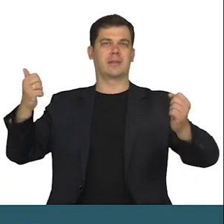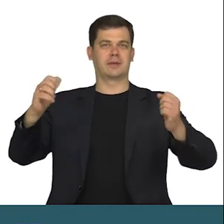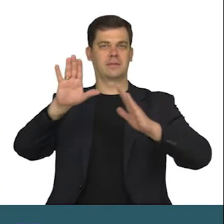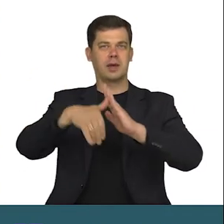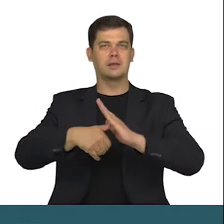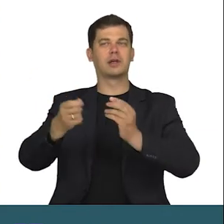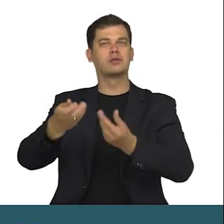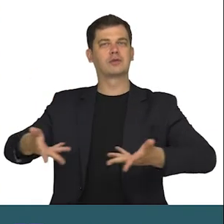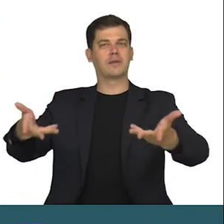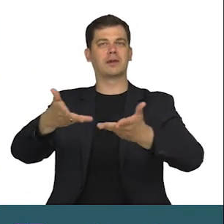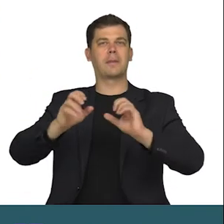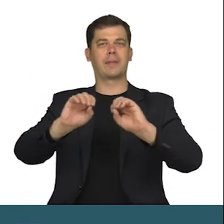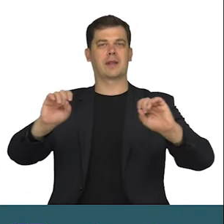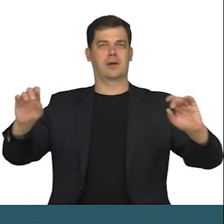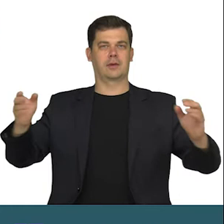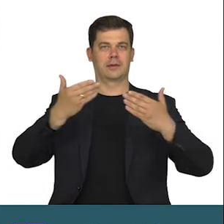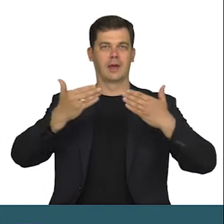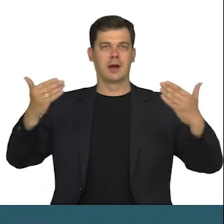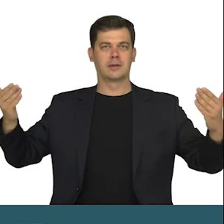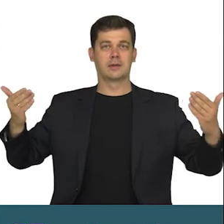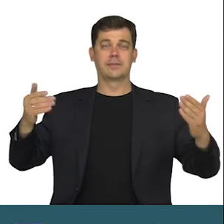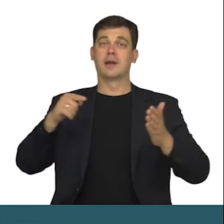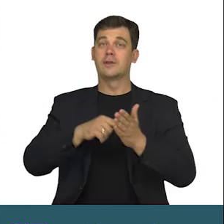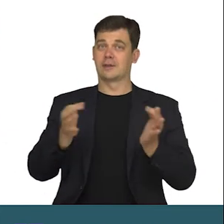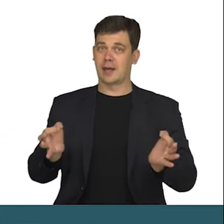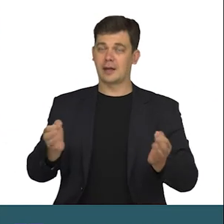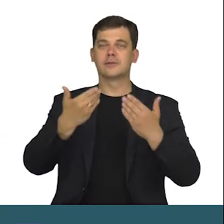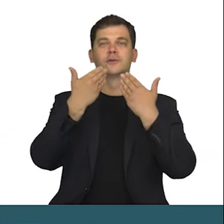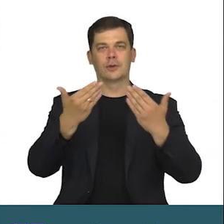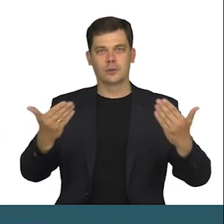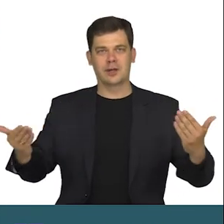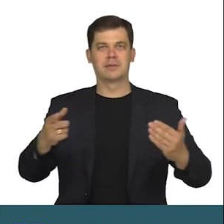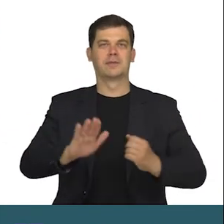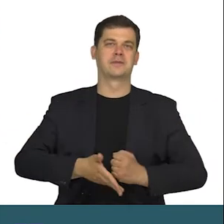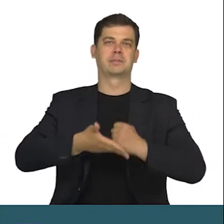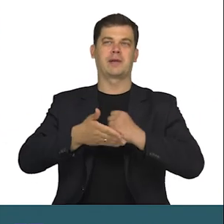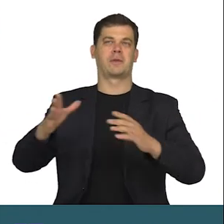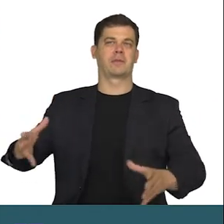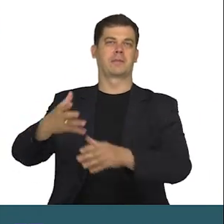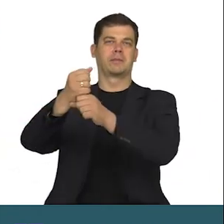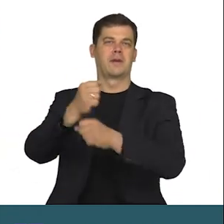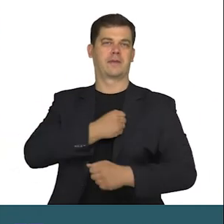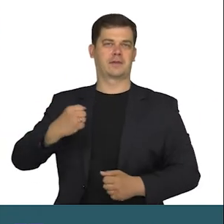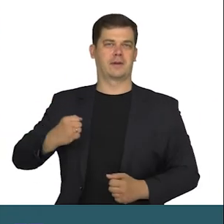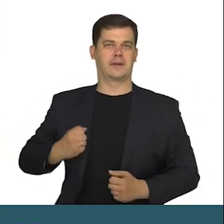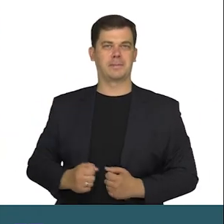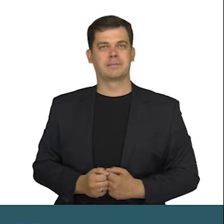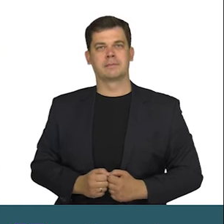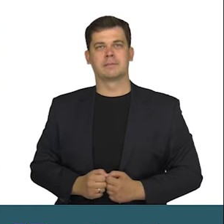Stowarzyszenia Pedagogów Teatru. Z tego miejsca dziękujemy za wsparcie społecznemu miastu Warszawie.